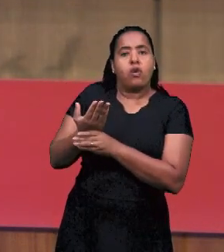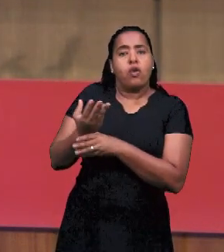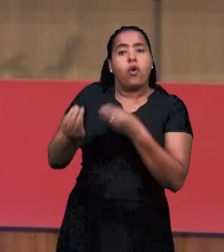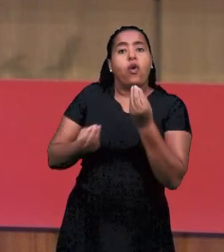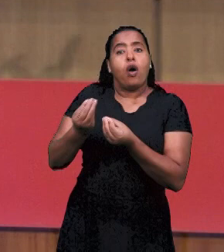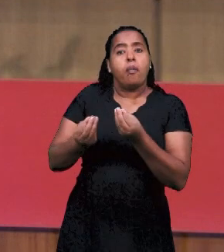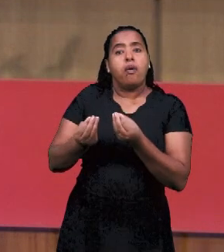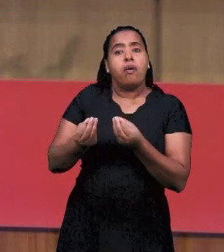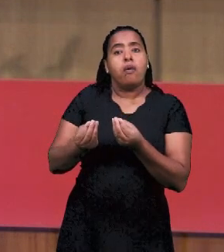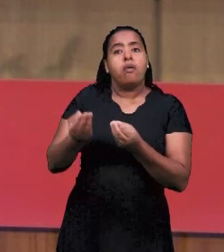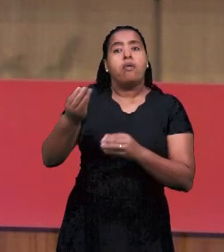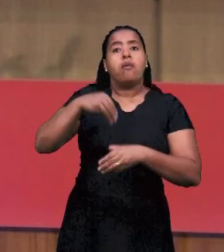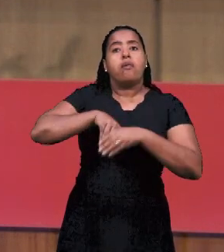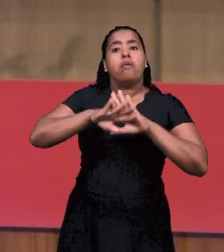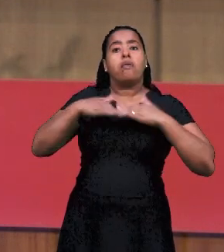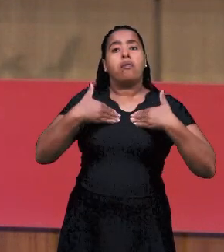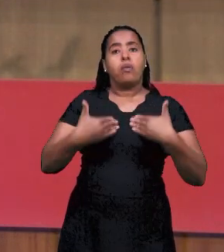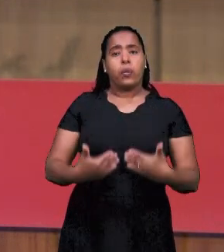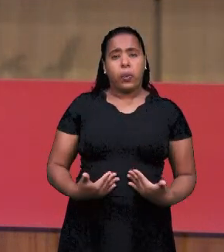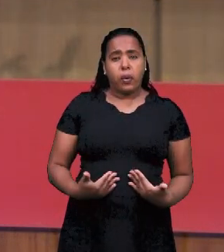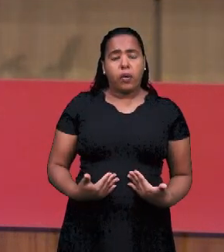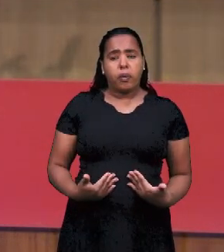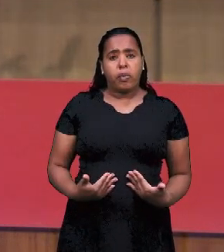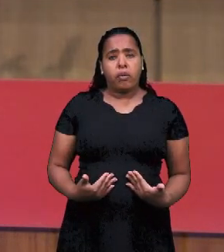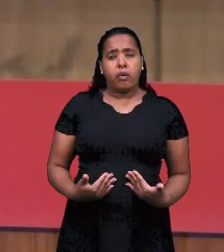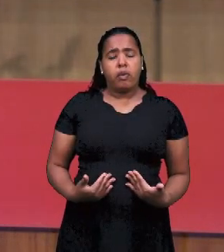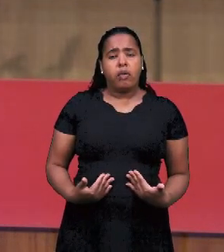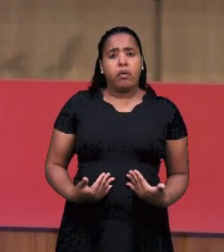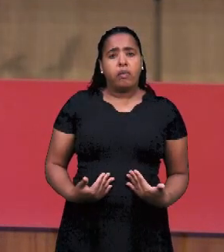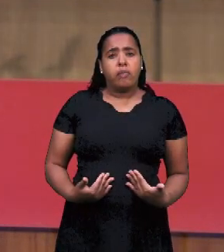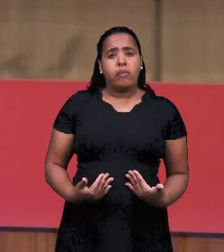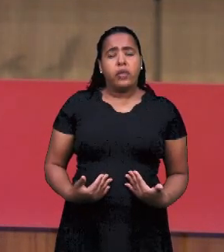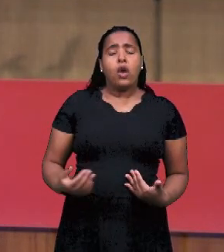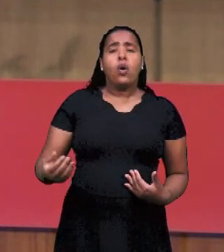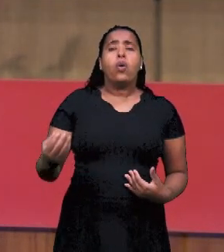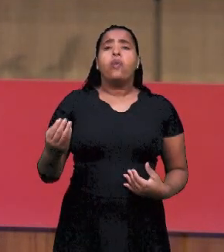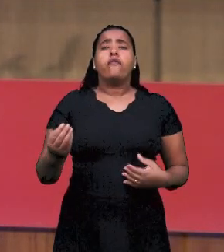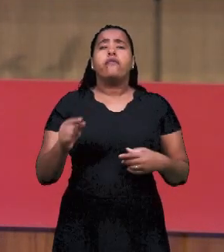повторюсь. Эта доктрина, она была рождена в теле.